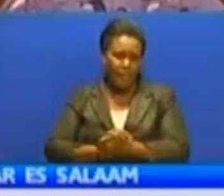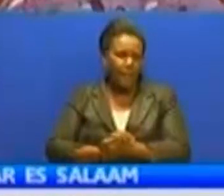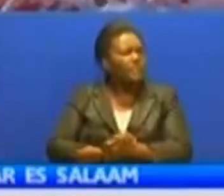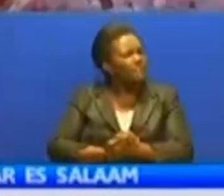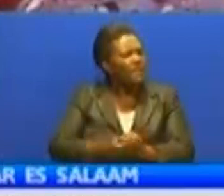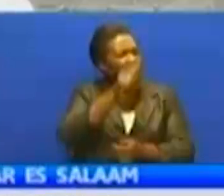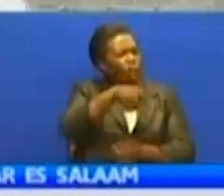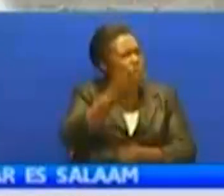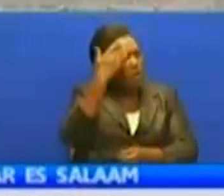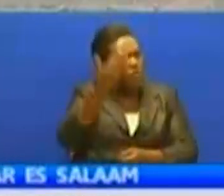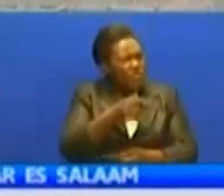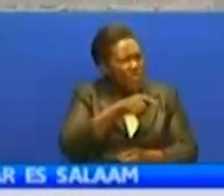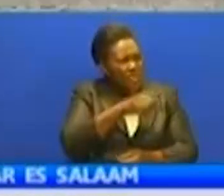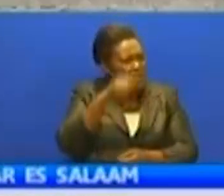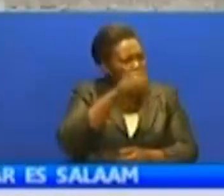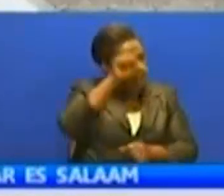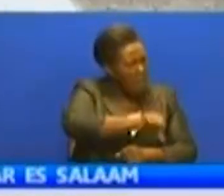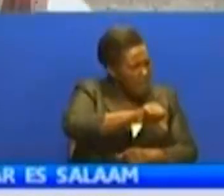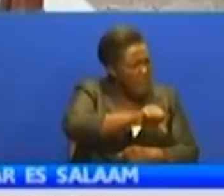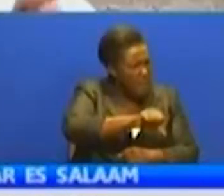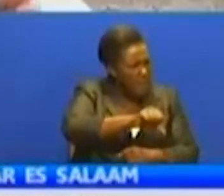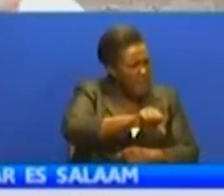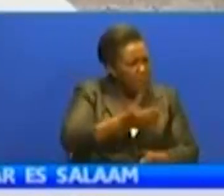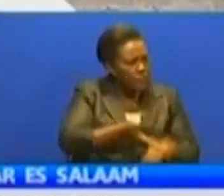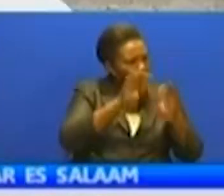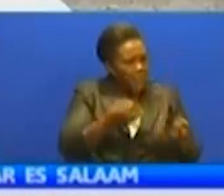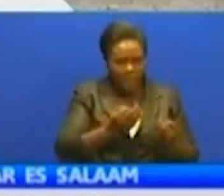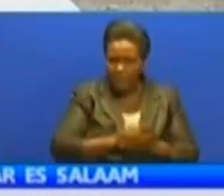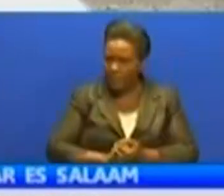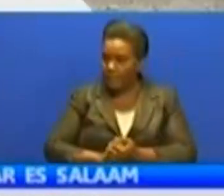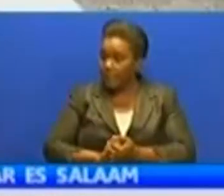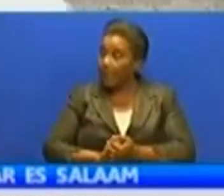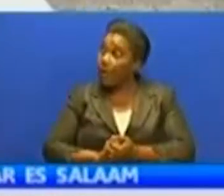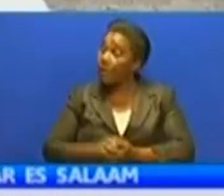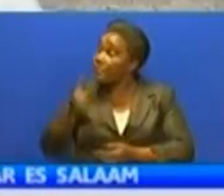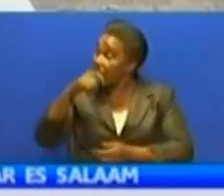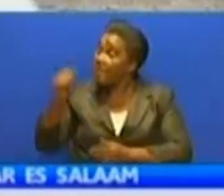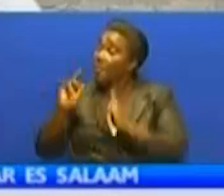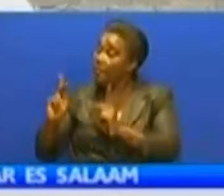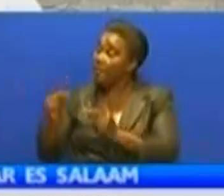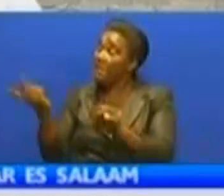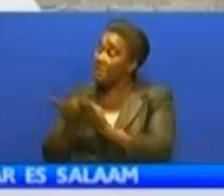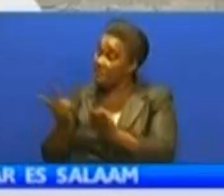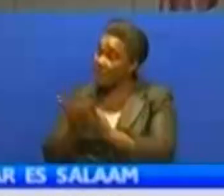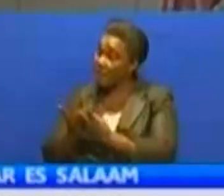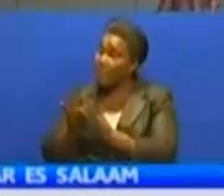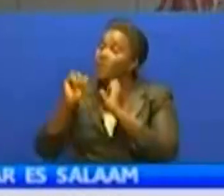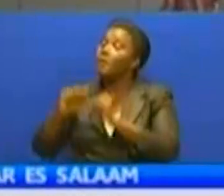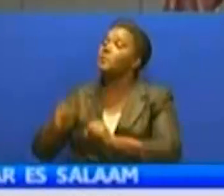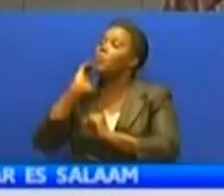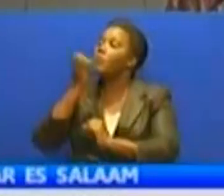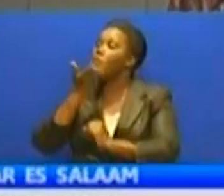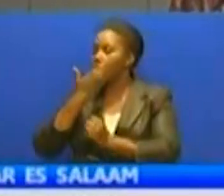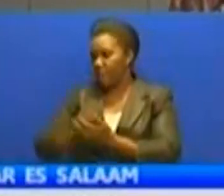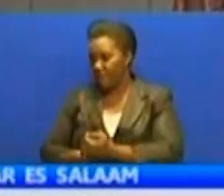ambao hawezi kuitambua nyama kwa mba hiyo yifai kwa matumizi. Tukiachia izu, tuwene hata kwenye hii nyama ya kawaida. Kwanza